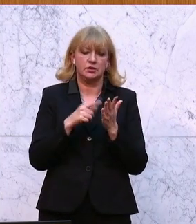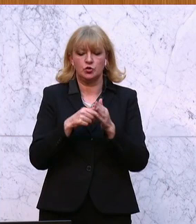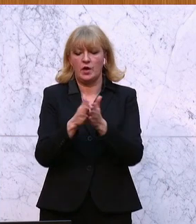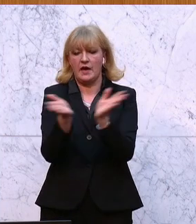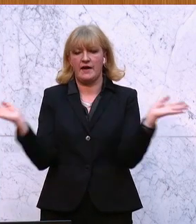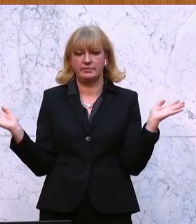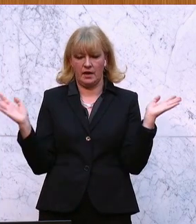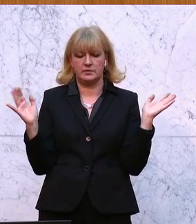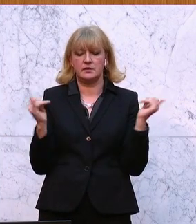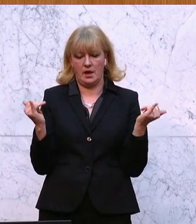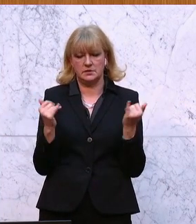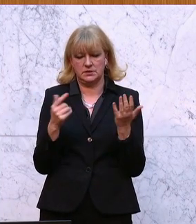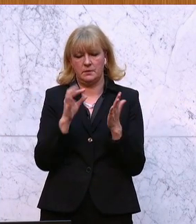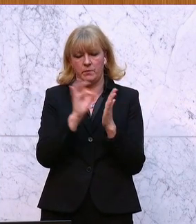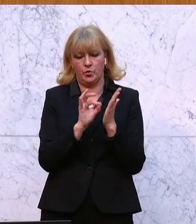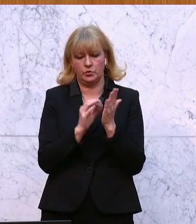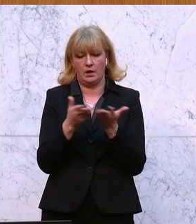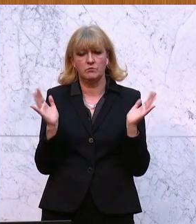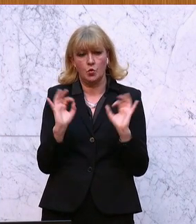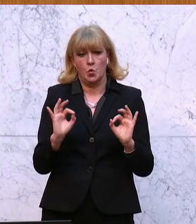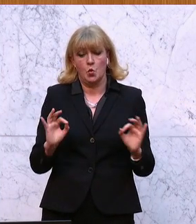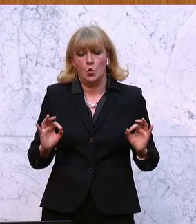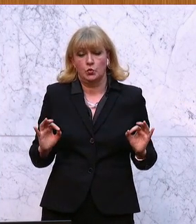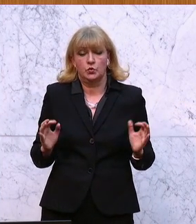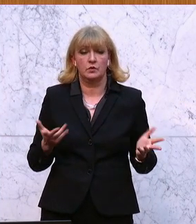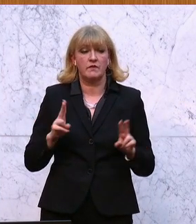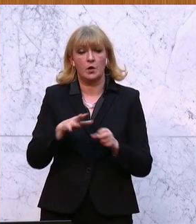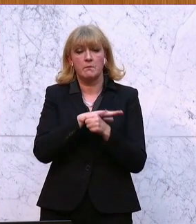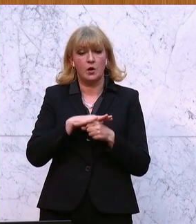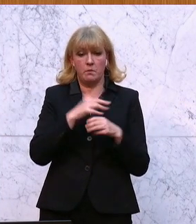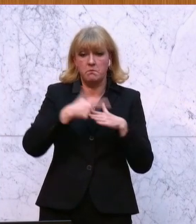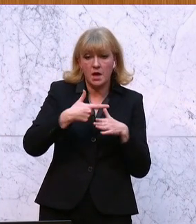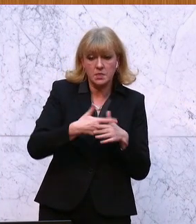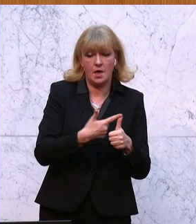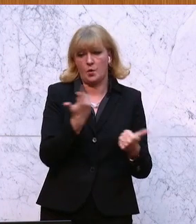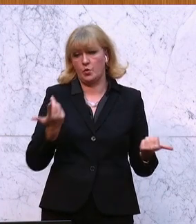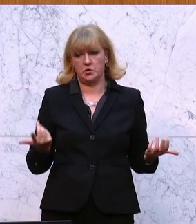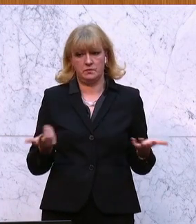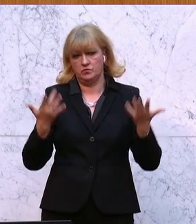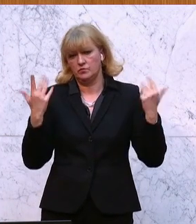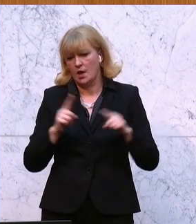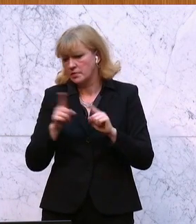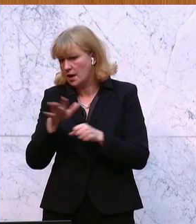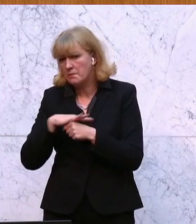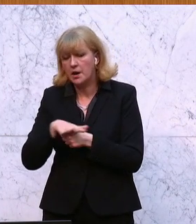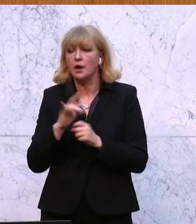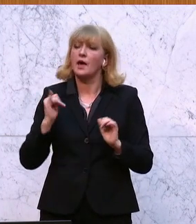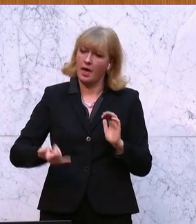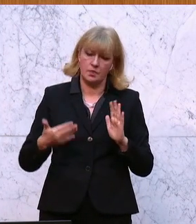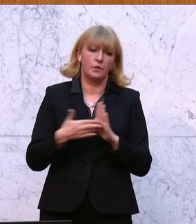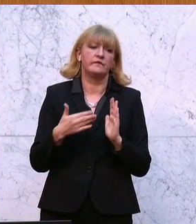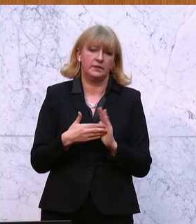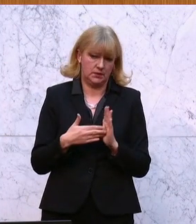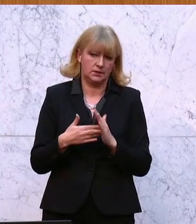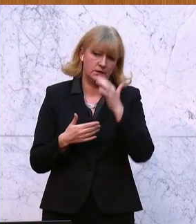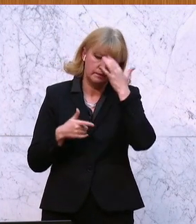auch gut so ist, weil hier natürlich vor allen Dingen im Bereich der Behinderung und anderer Bereiche es notwendig ist, dass es